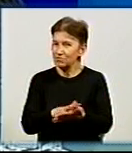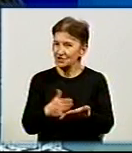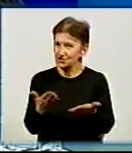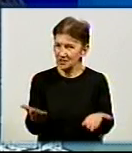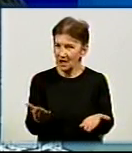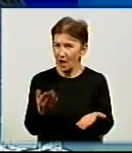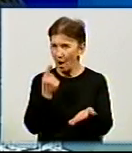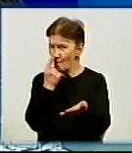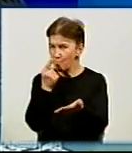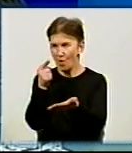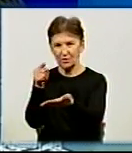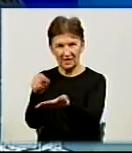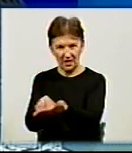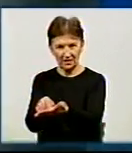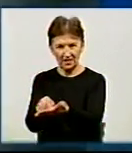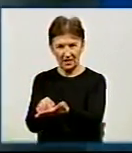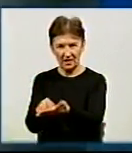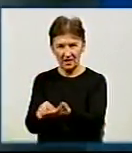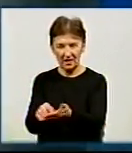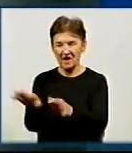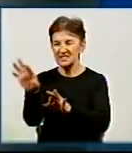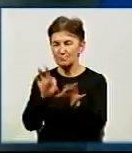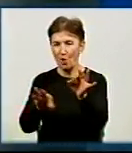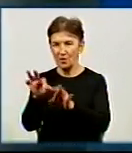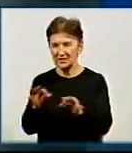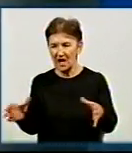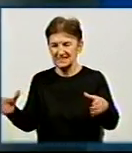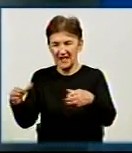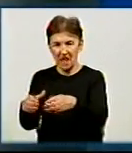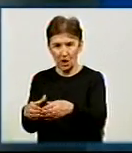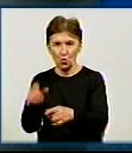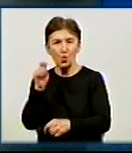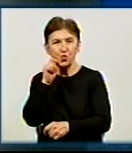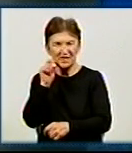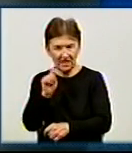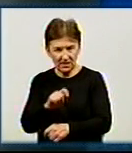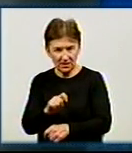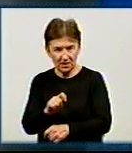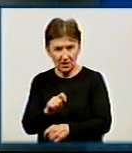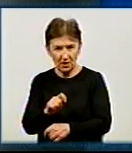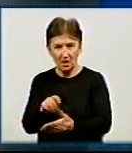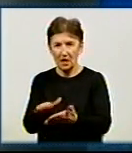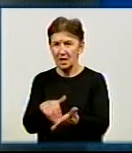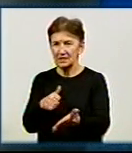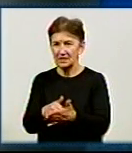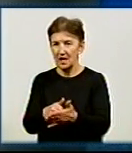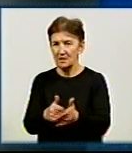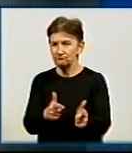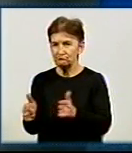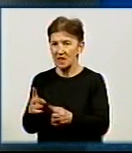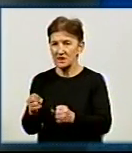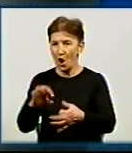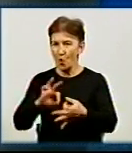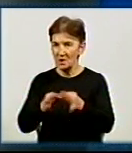потрапити у склад збірної України, у відбірковий склад, для відбіру на Олімпійські ігри,